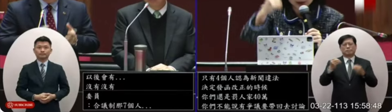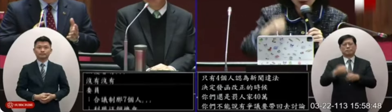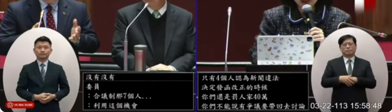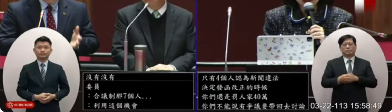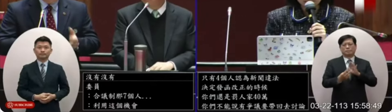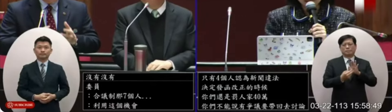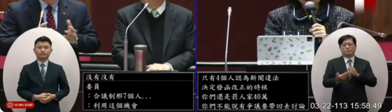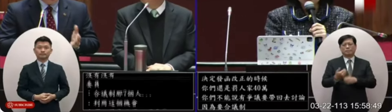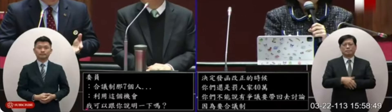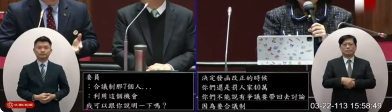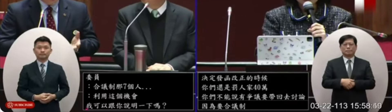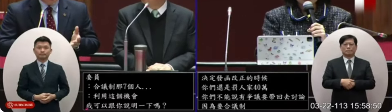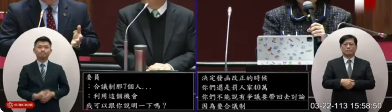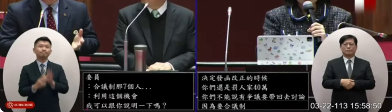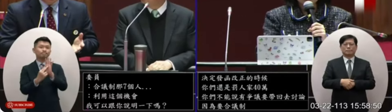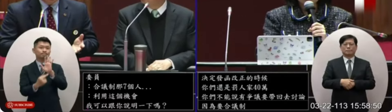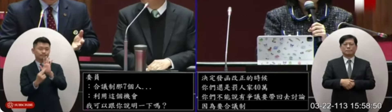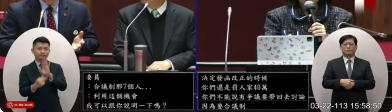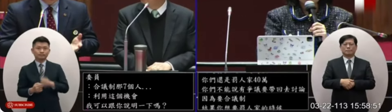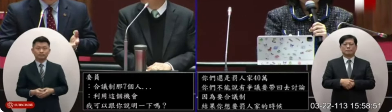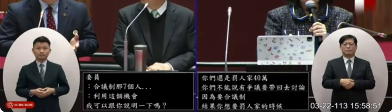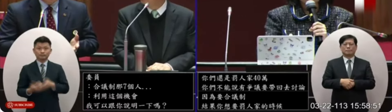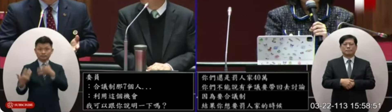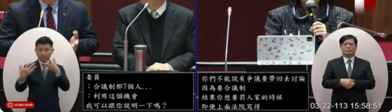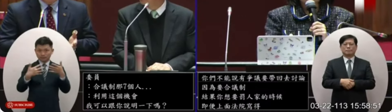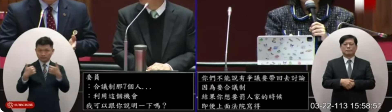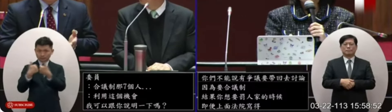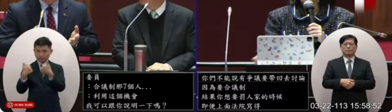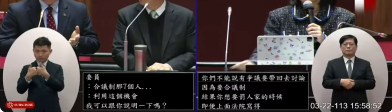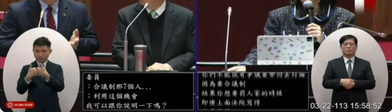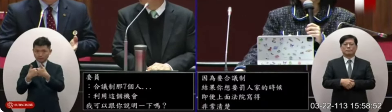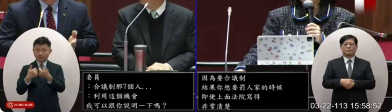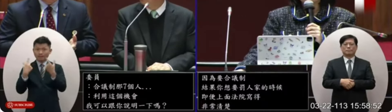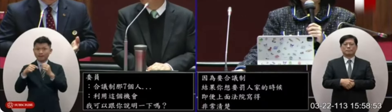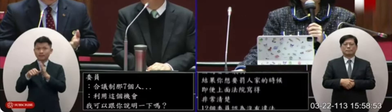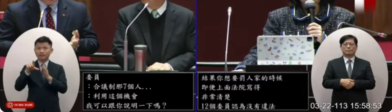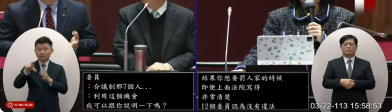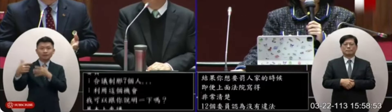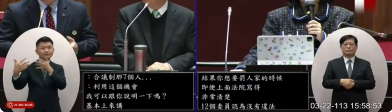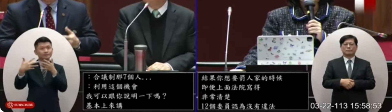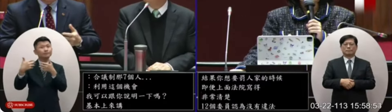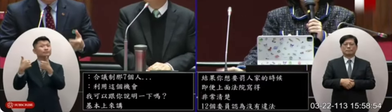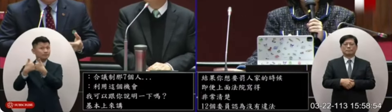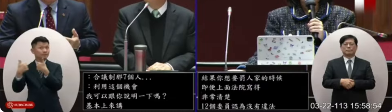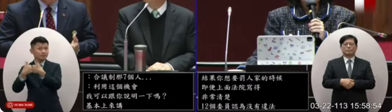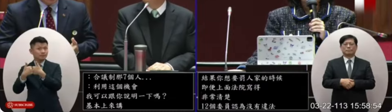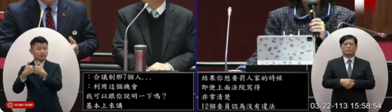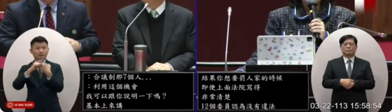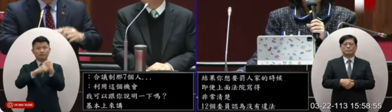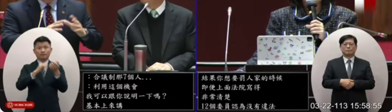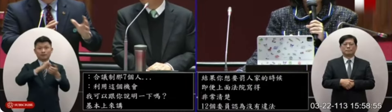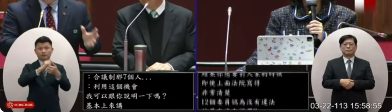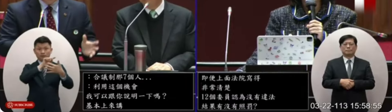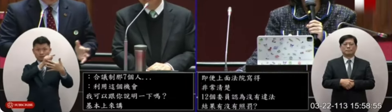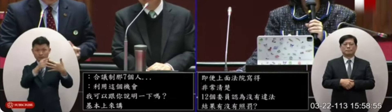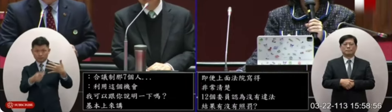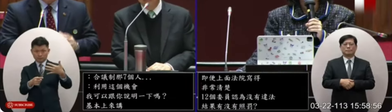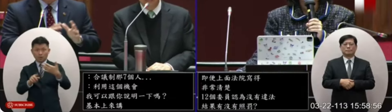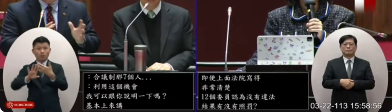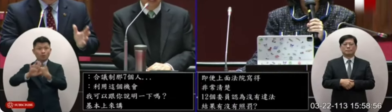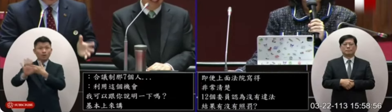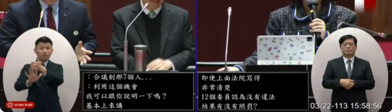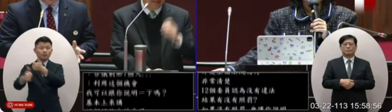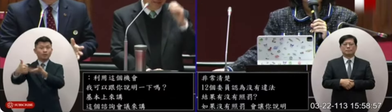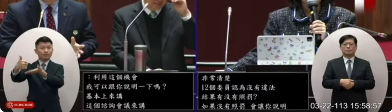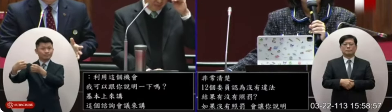這個官司來請你說明基本上來講然後這個諮詢會議來講的話本來它叫做諮詢會議嘛我們在法定程序上外